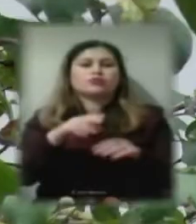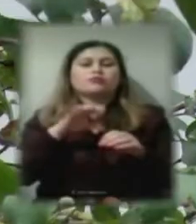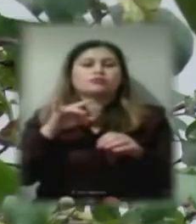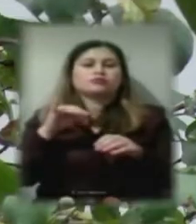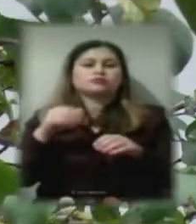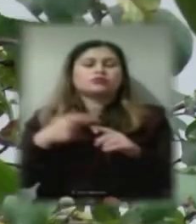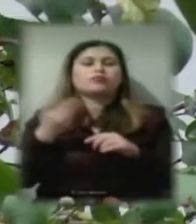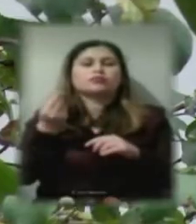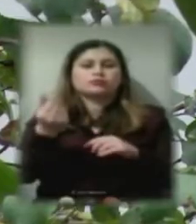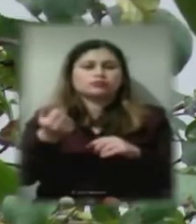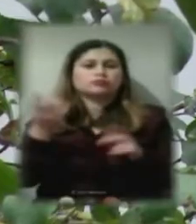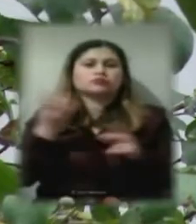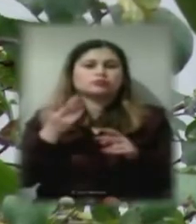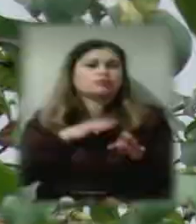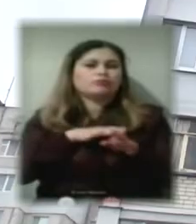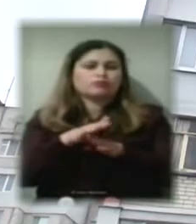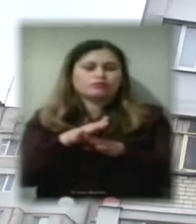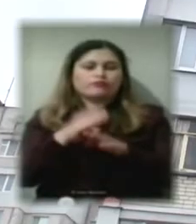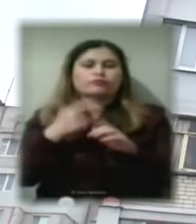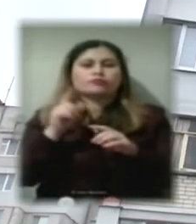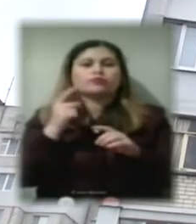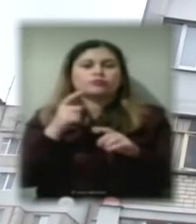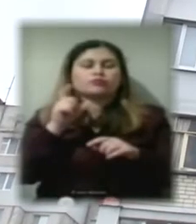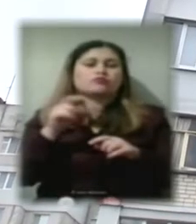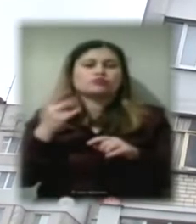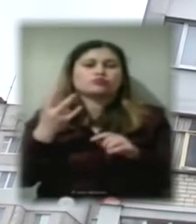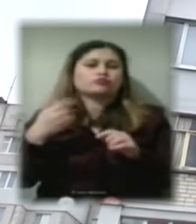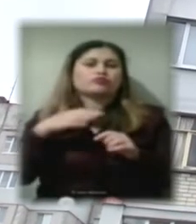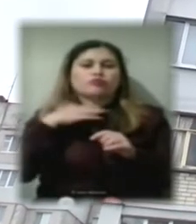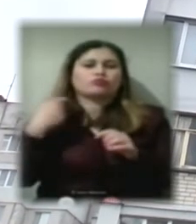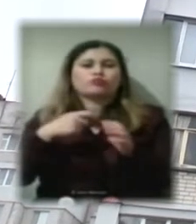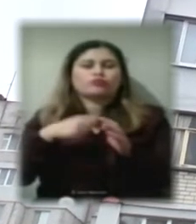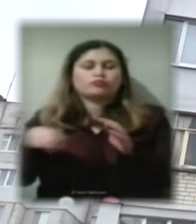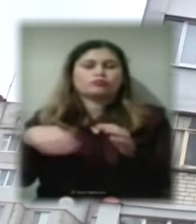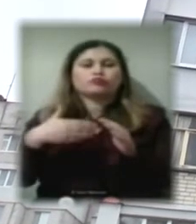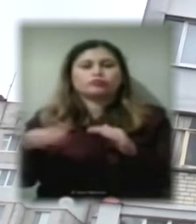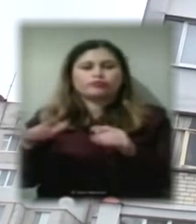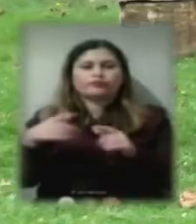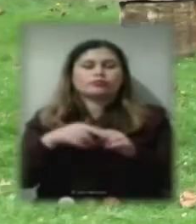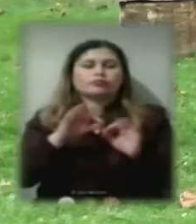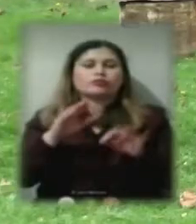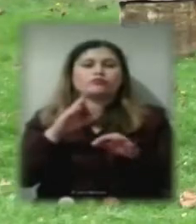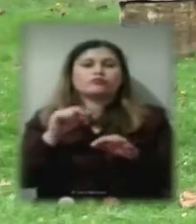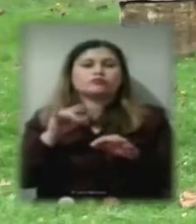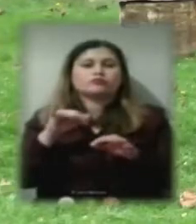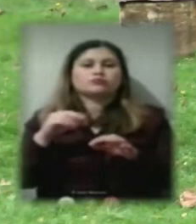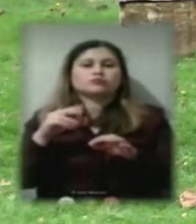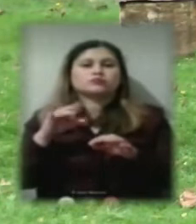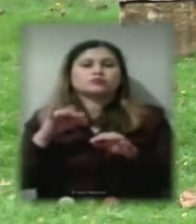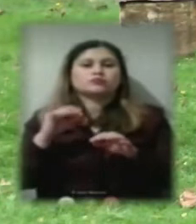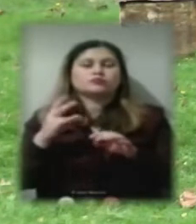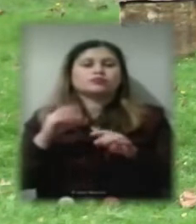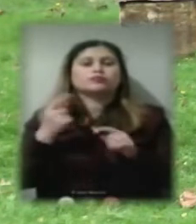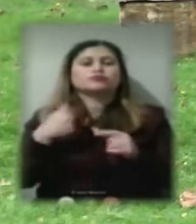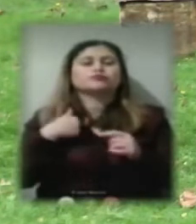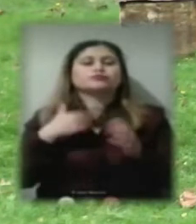треба було все одно, тому люди і почали відключатися, розказує Валентина Чепуренко. «Чому у нашому будинку більше